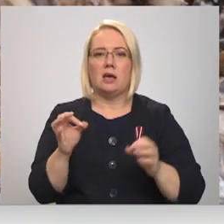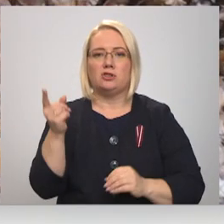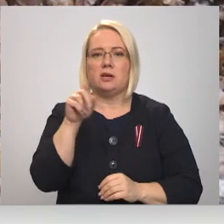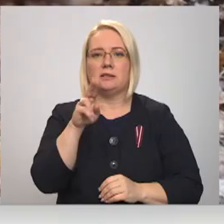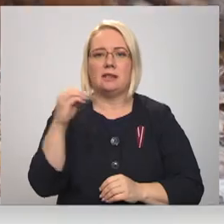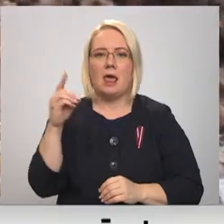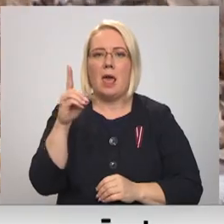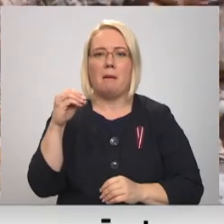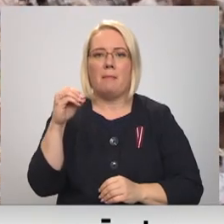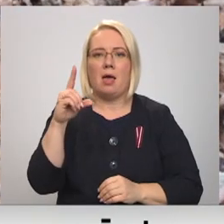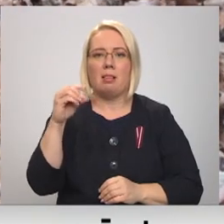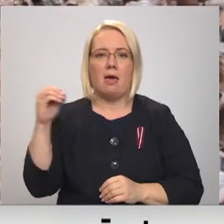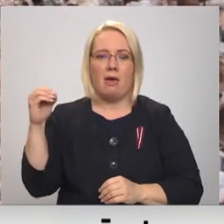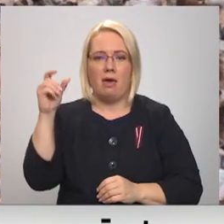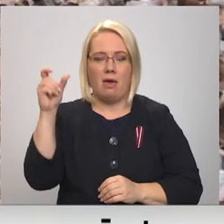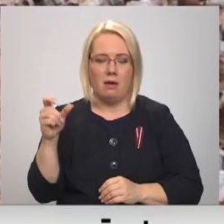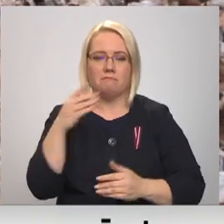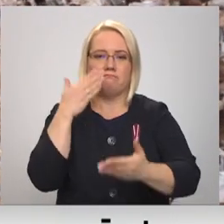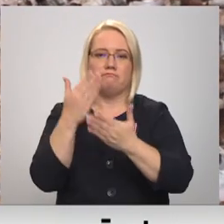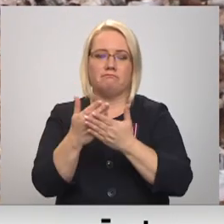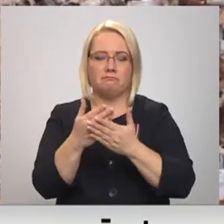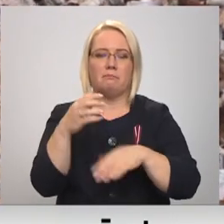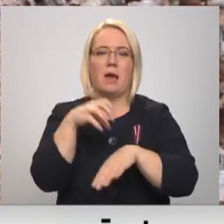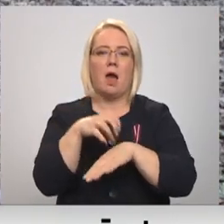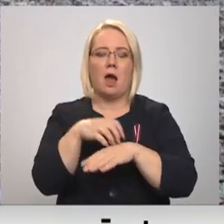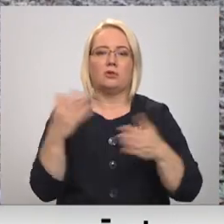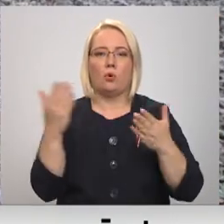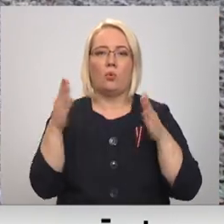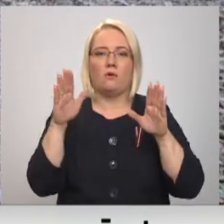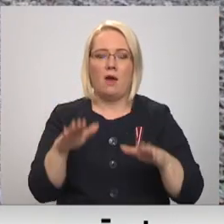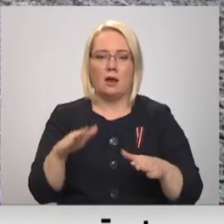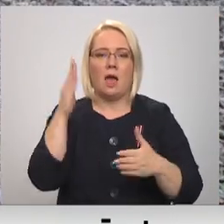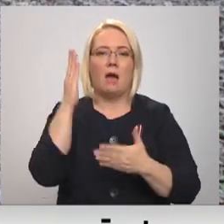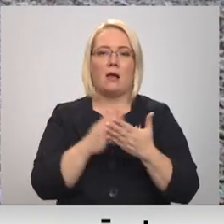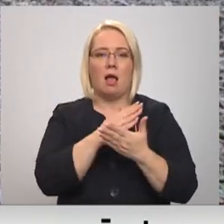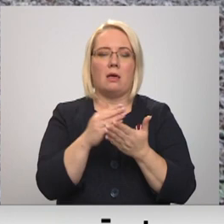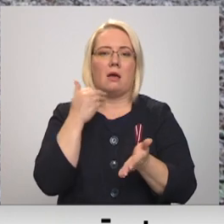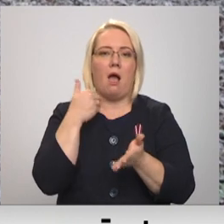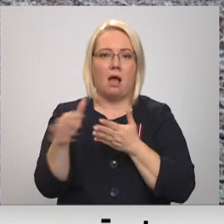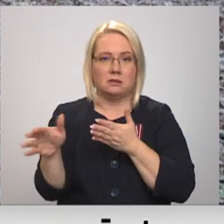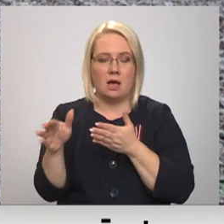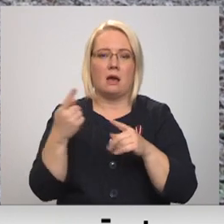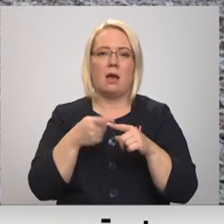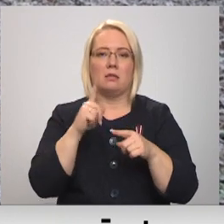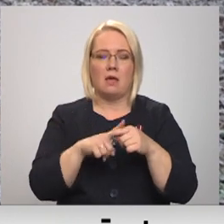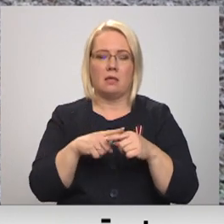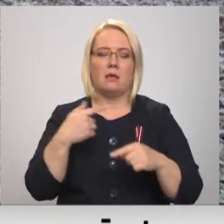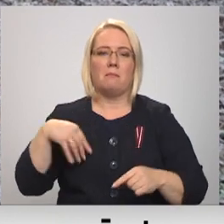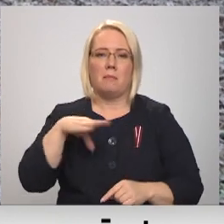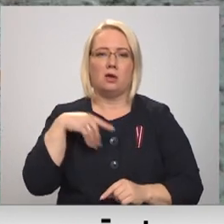pārreģistrījies, ja ir kura ārsta, kur viņš var. Ja viņam galīgi tur ir apteikts un kas, tad mēs viņus